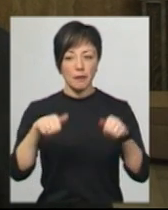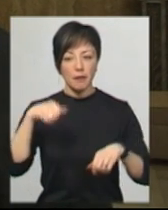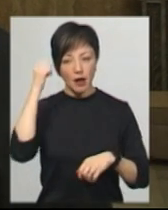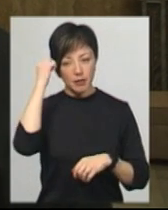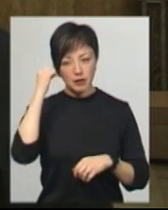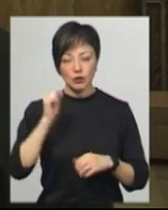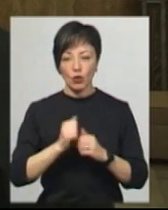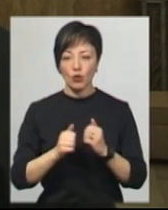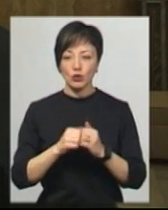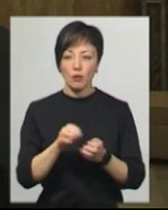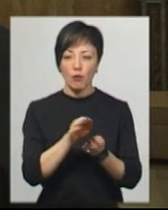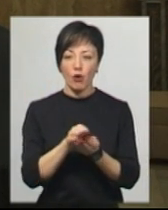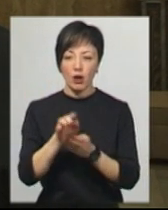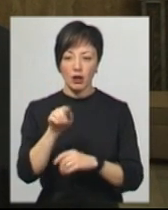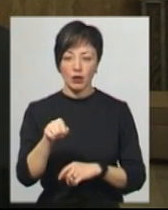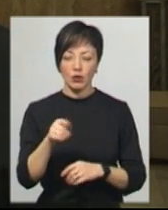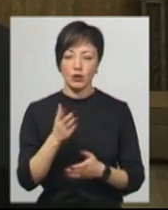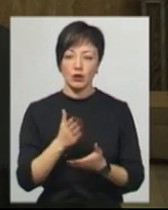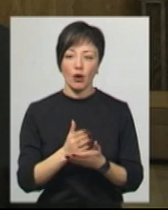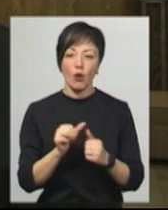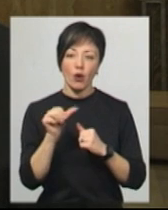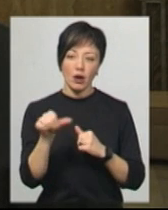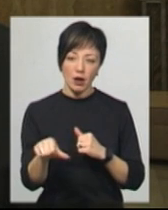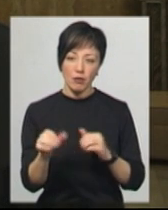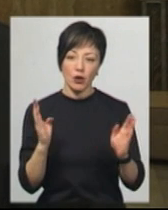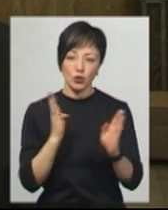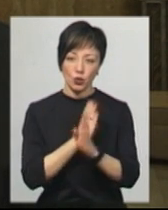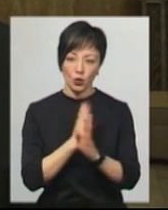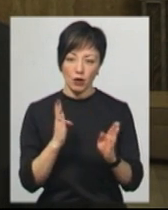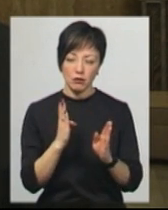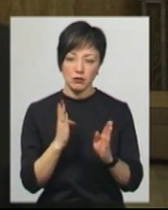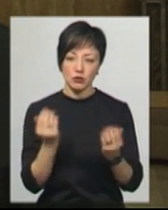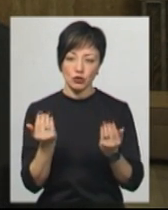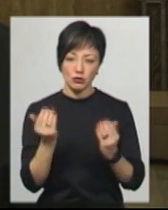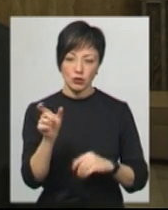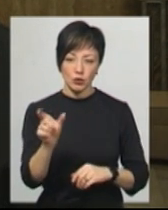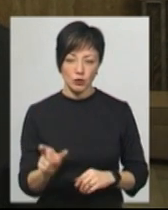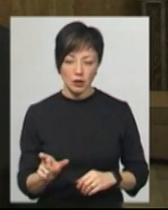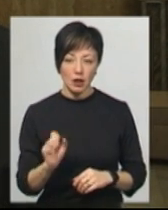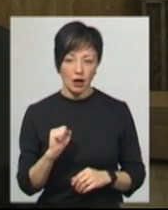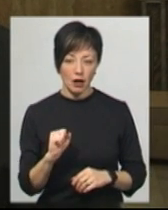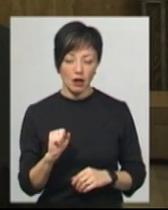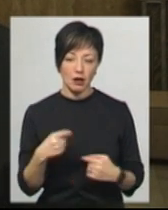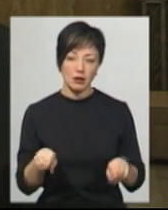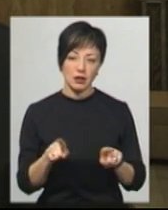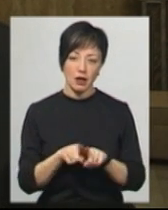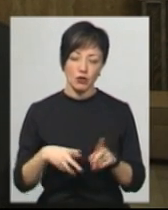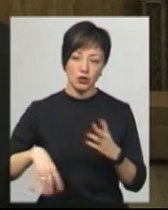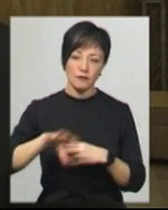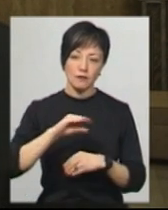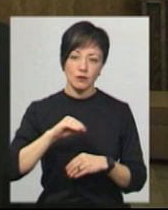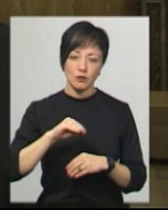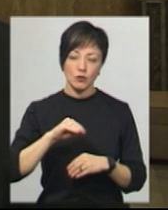за кожною могилою лежить окрема доля людини. А також на цьому